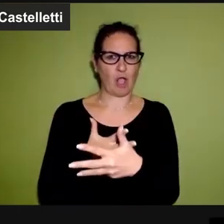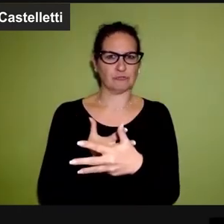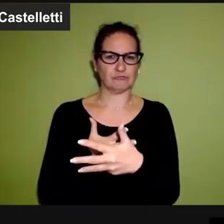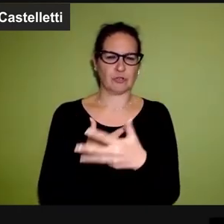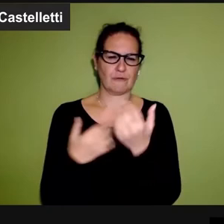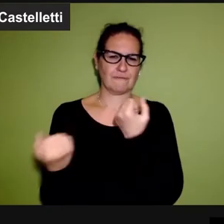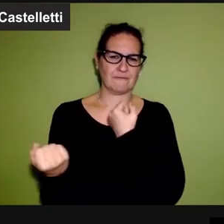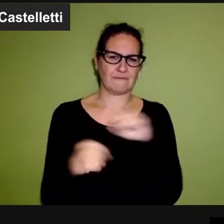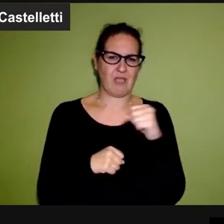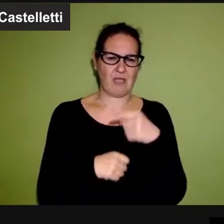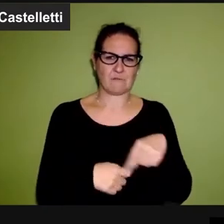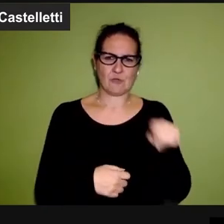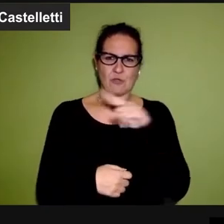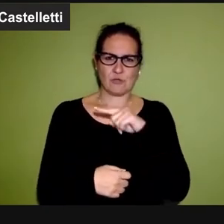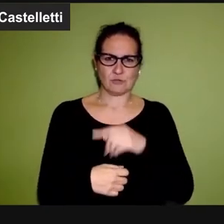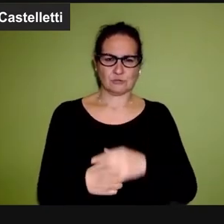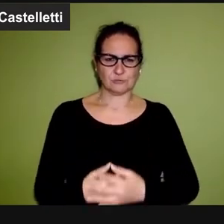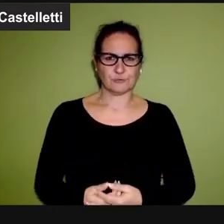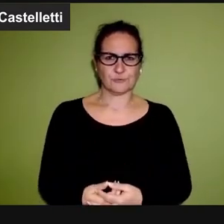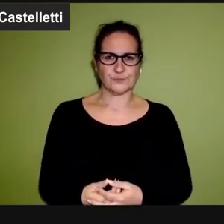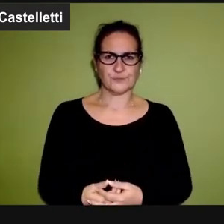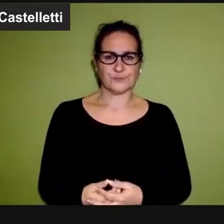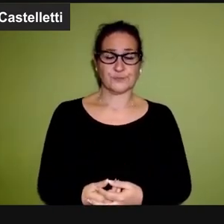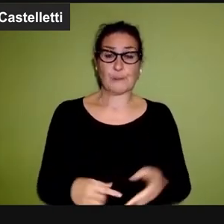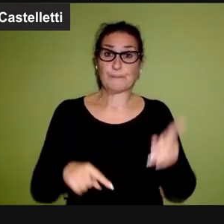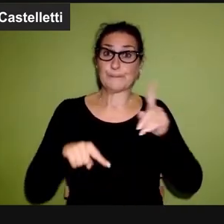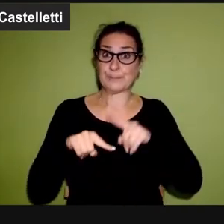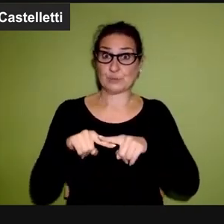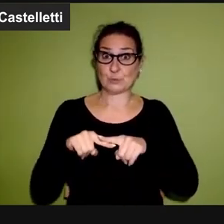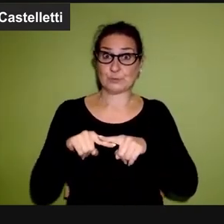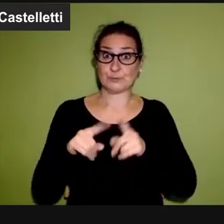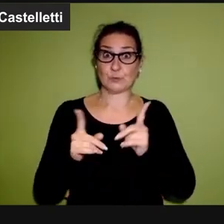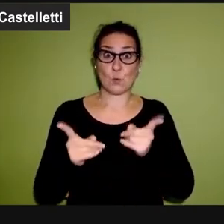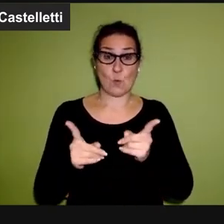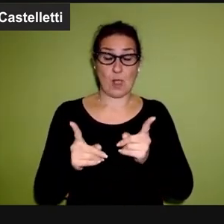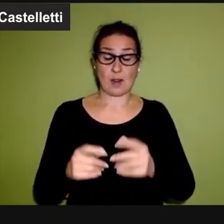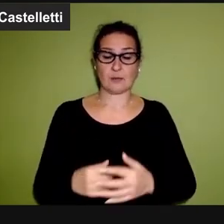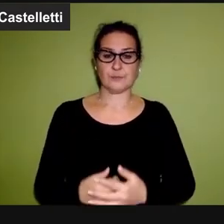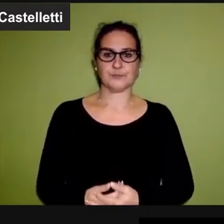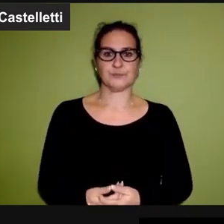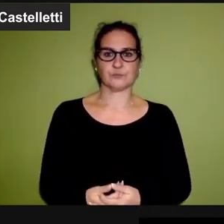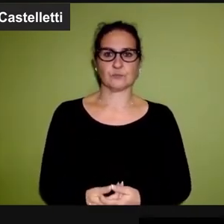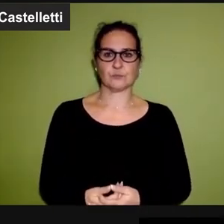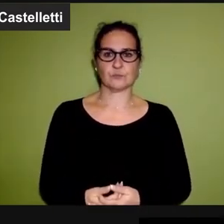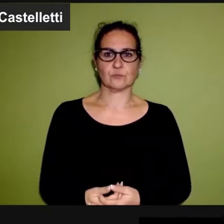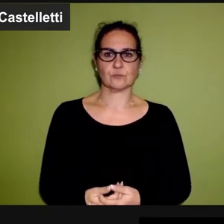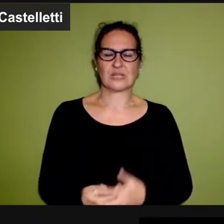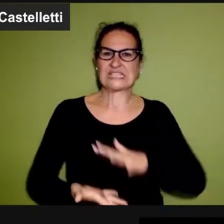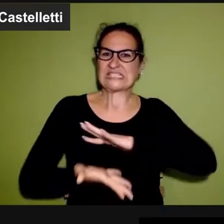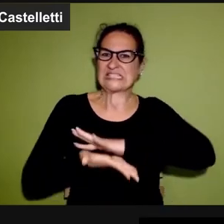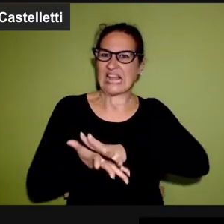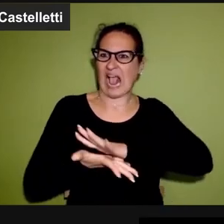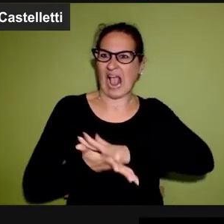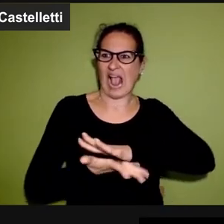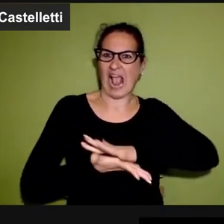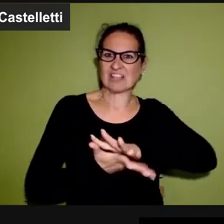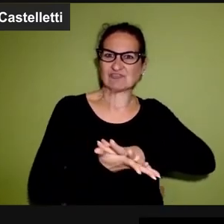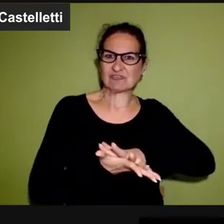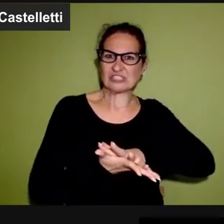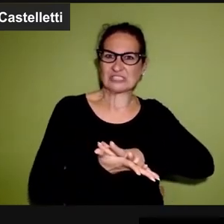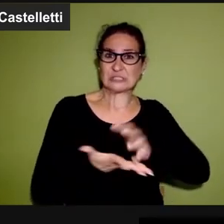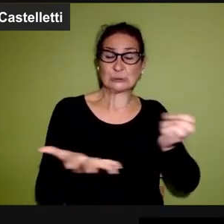notissimo e per cui in più le grandi